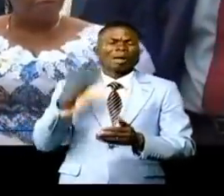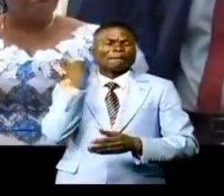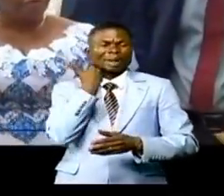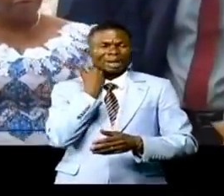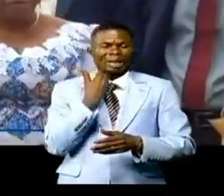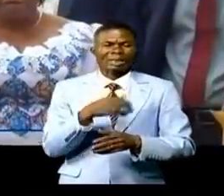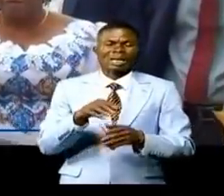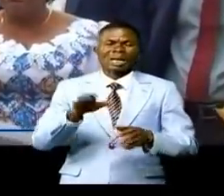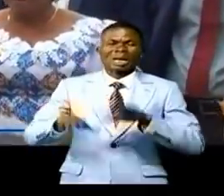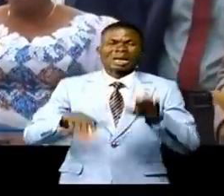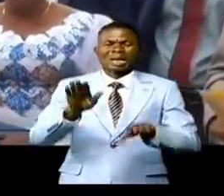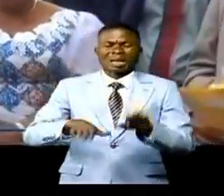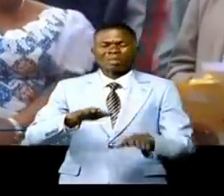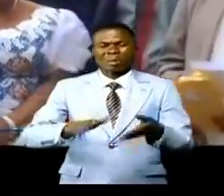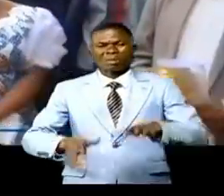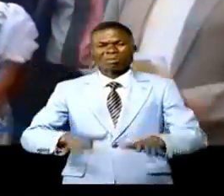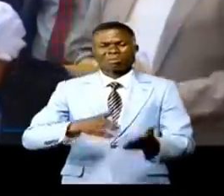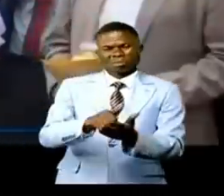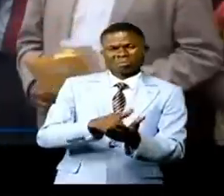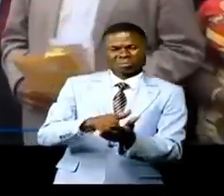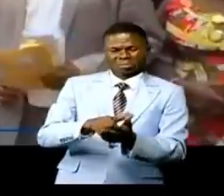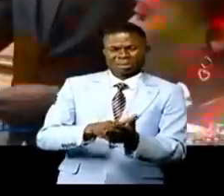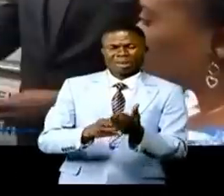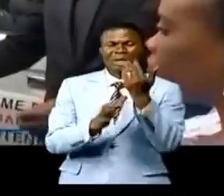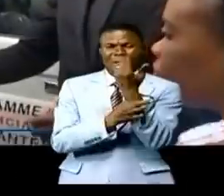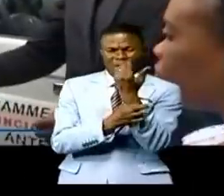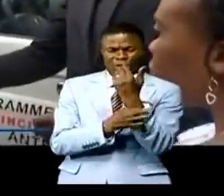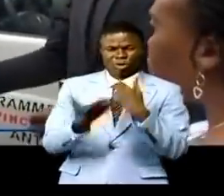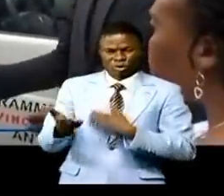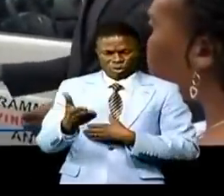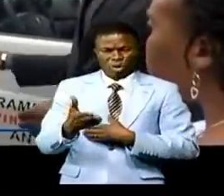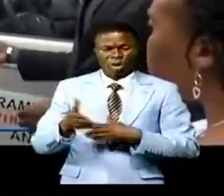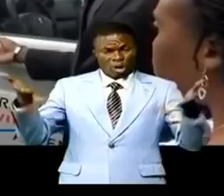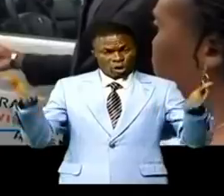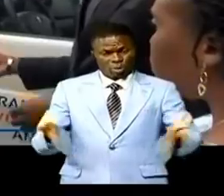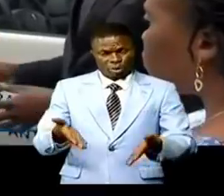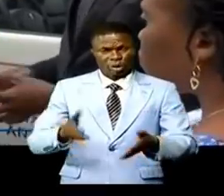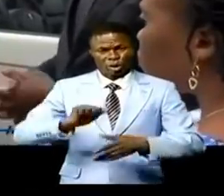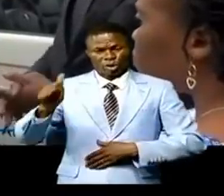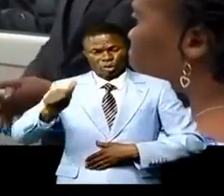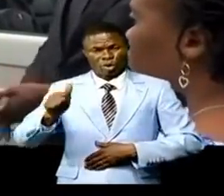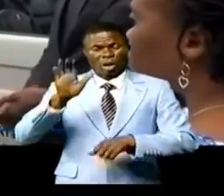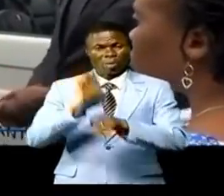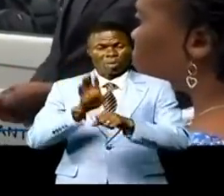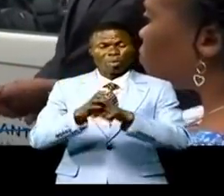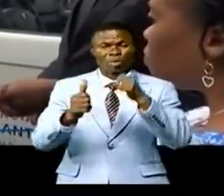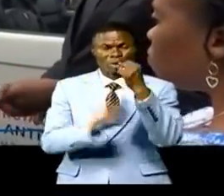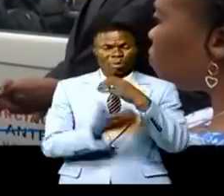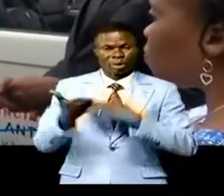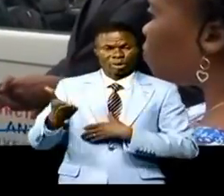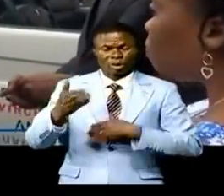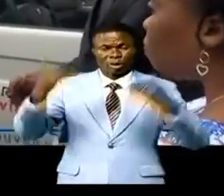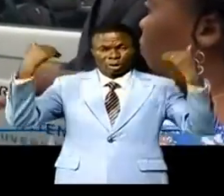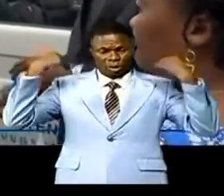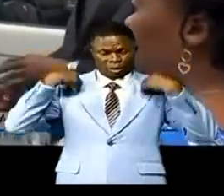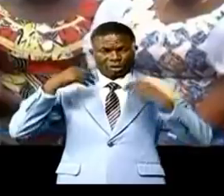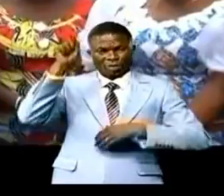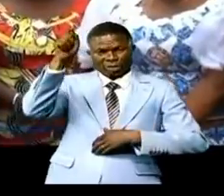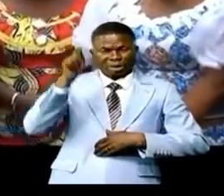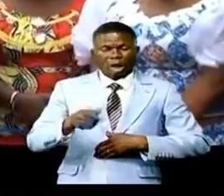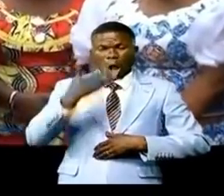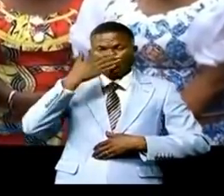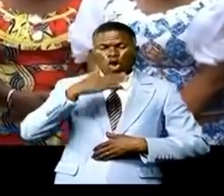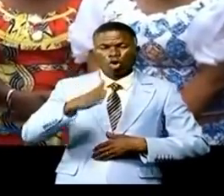'exécutif provincial du Tanganyika qui a présidé en personne cette cérémonie en présence de bénéficiaires conduits par le chef de division de la santé